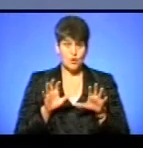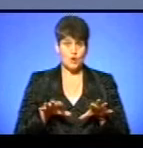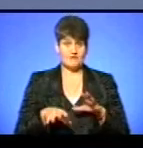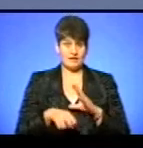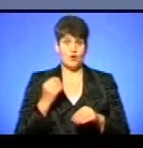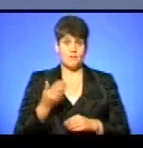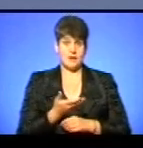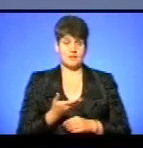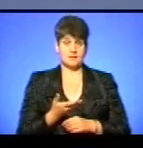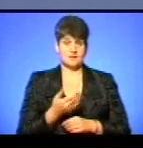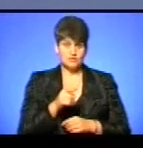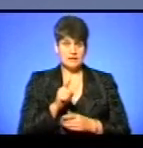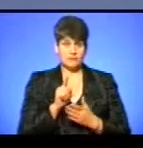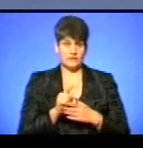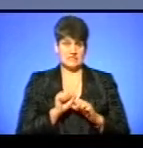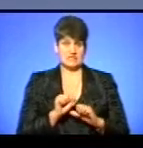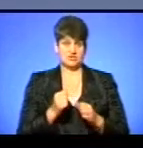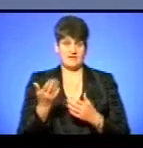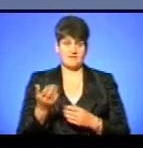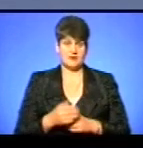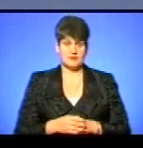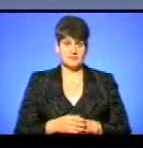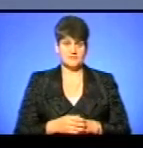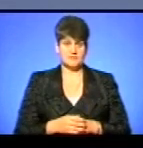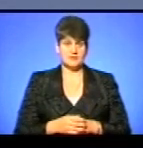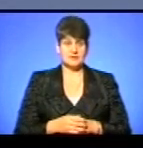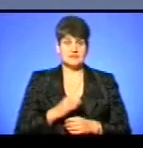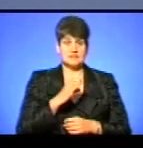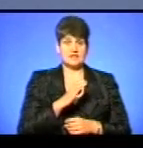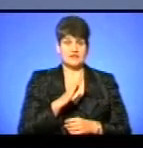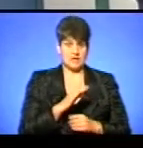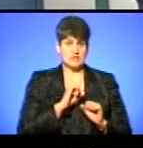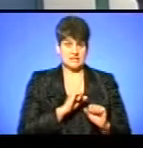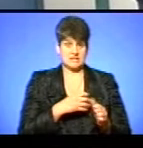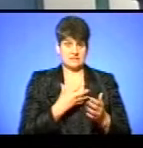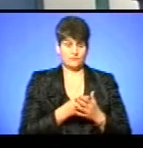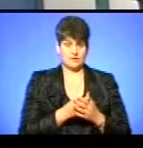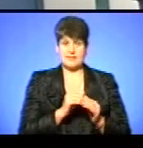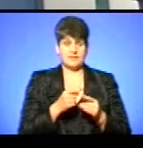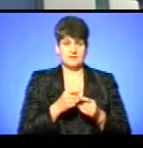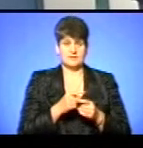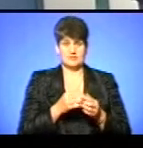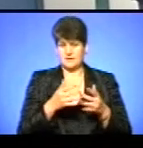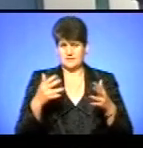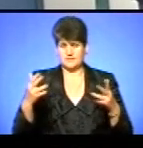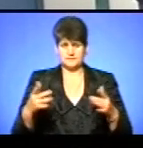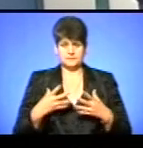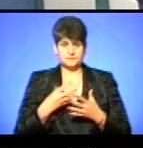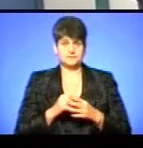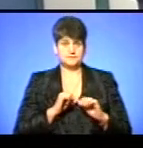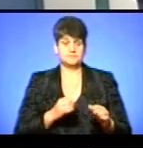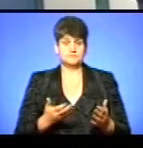обрали. Вони повинні вас захищати. Сергій Віталійович своїх захищає. Бачите, необмежена кількість і таке інше, і таке інше.